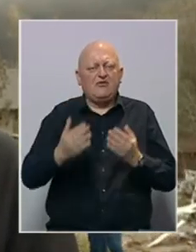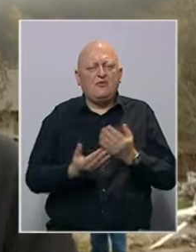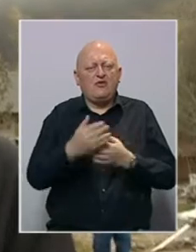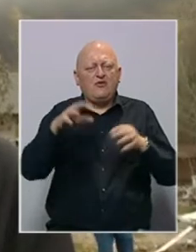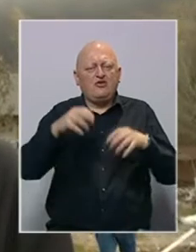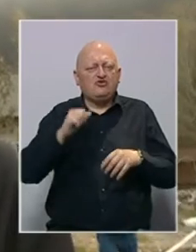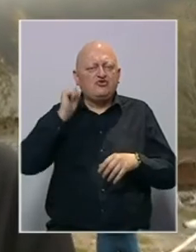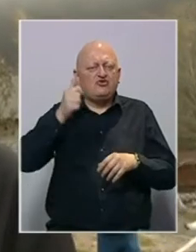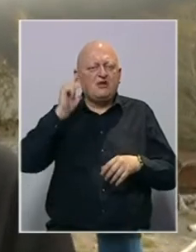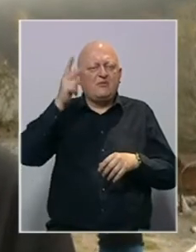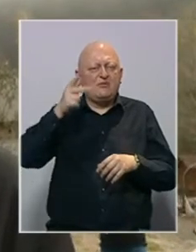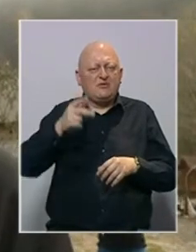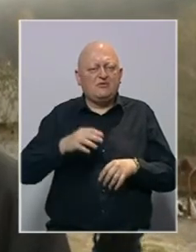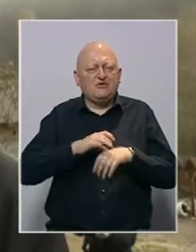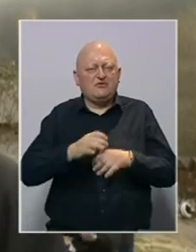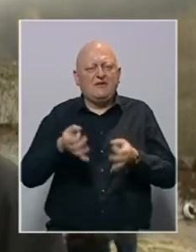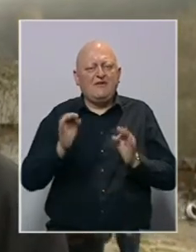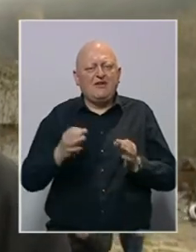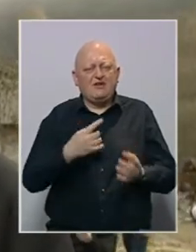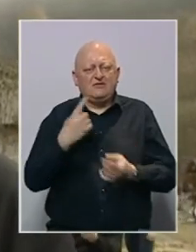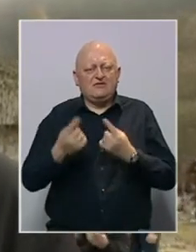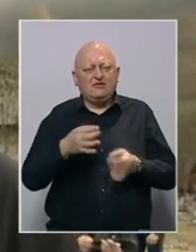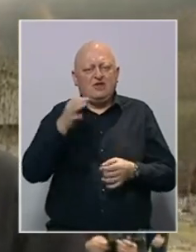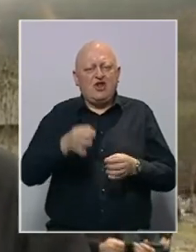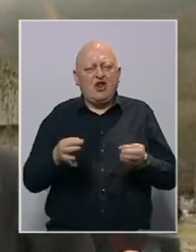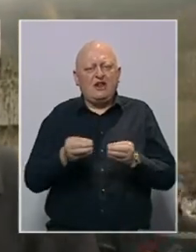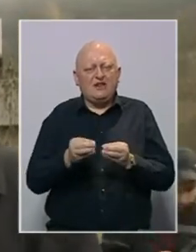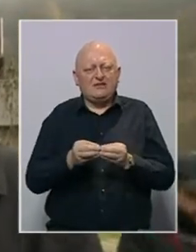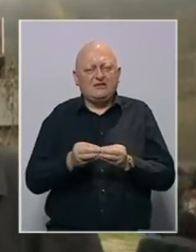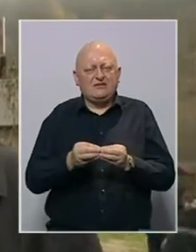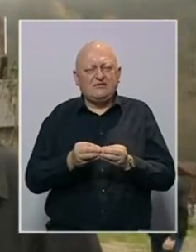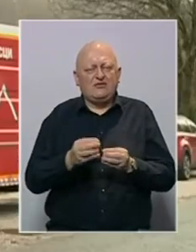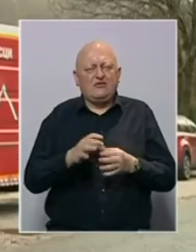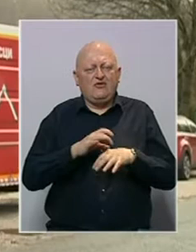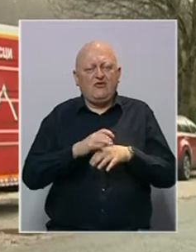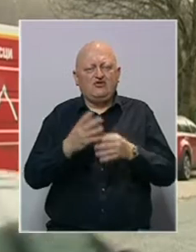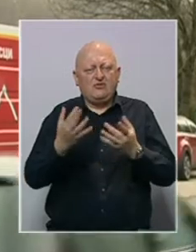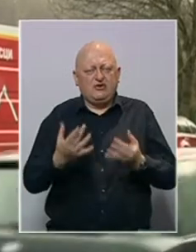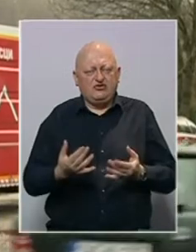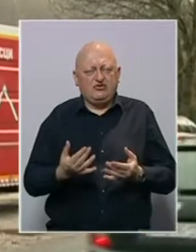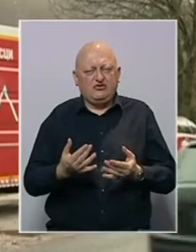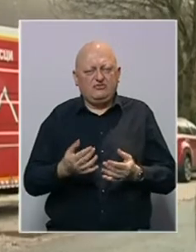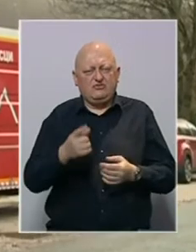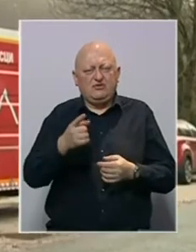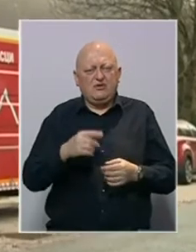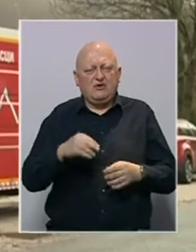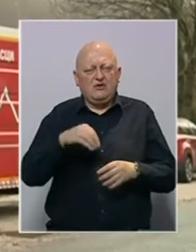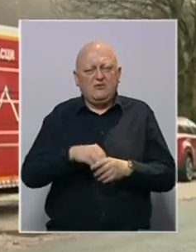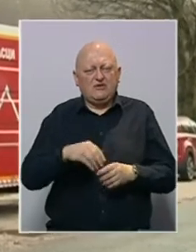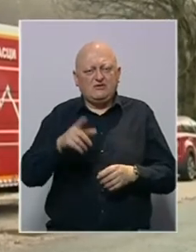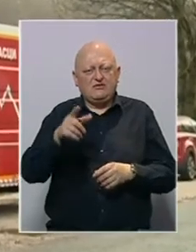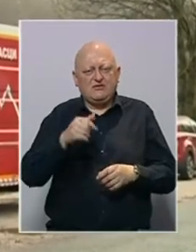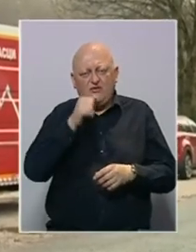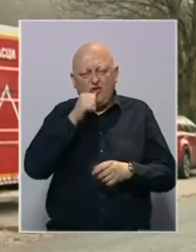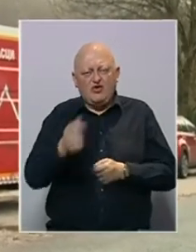sutra i prethodna, mi smo uveli vanredno stanje. Što se tiče lokalne zajednice, voćemo računa o ljudima. Mještanima Trnova pitku vodu